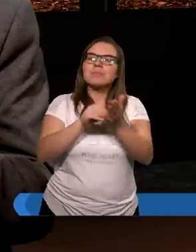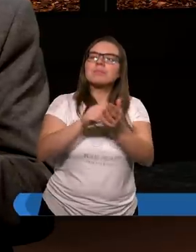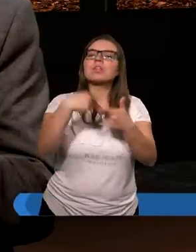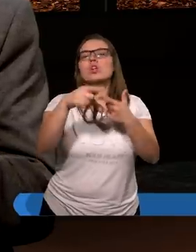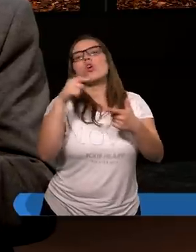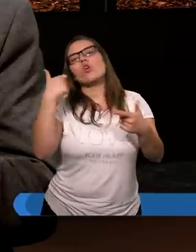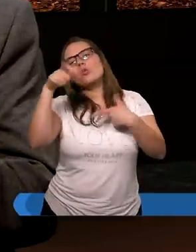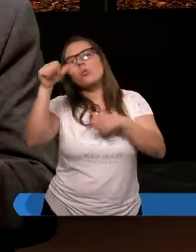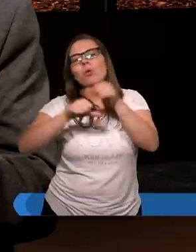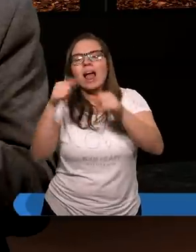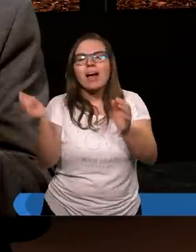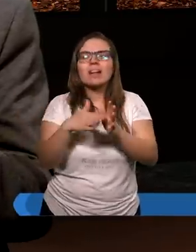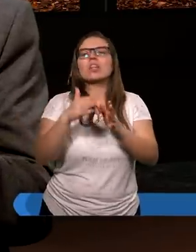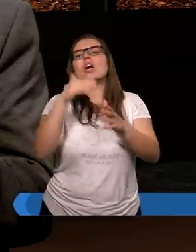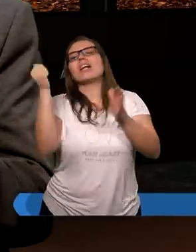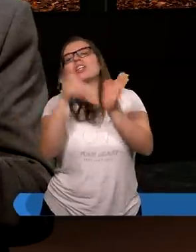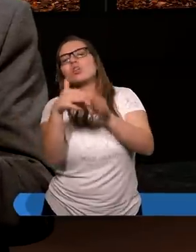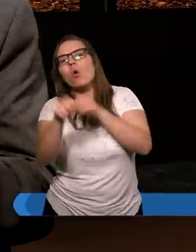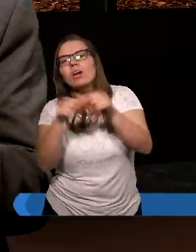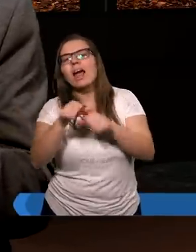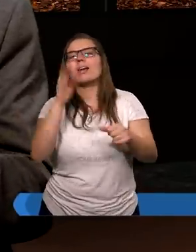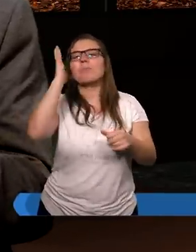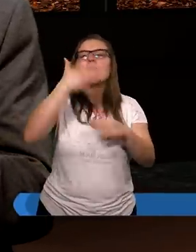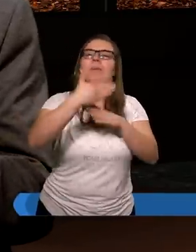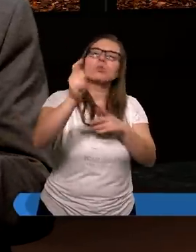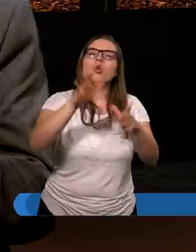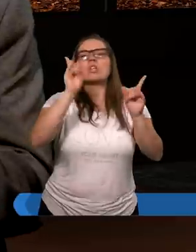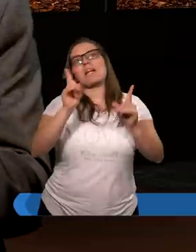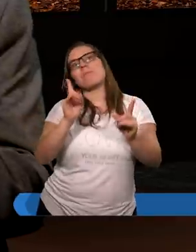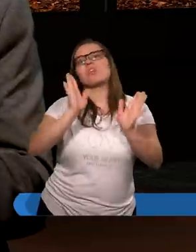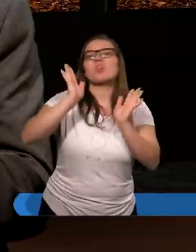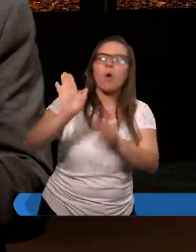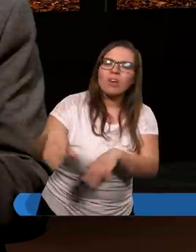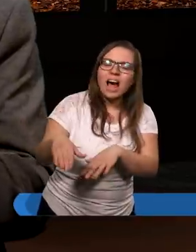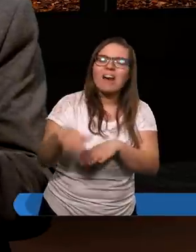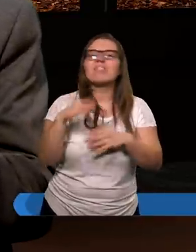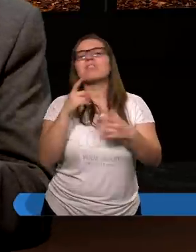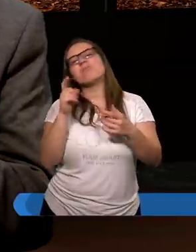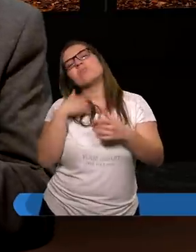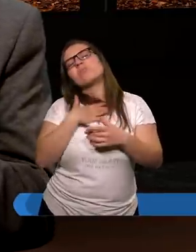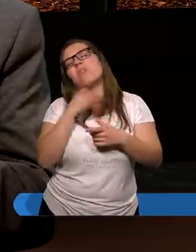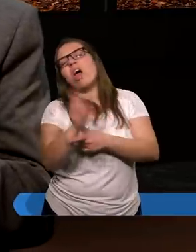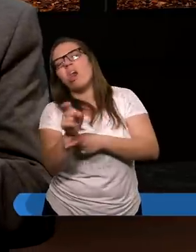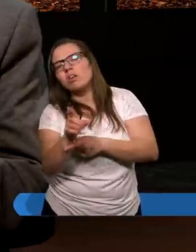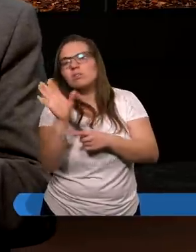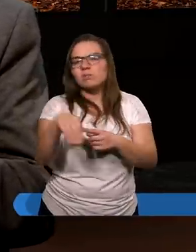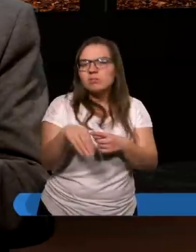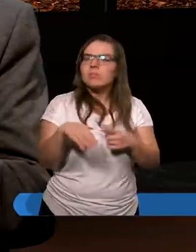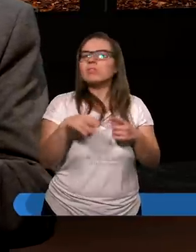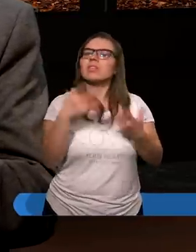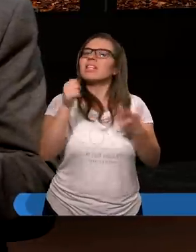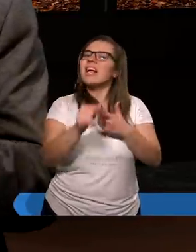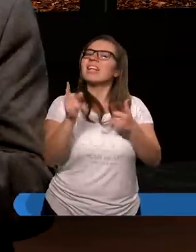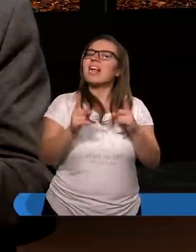przez stulecia, a przez tysiąclecia, to potem to zostawić, zaniechać, to nie jest takie proste. Jeżeli